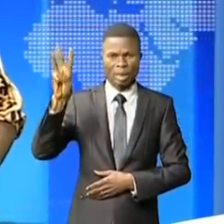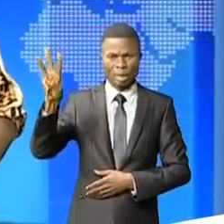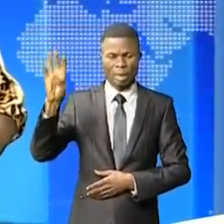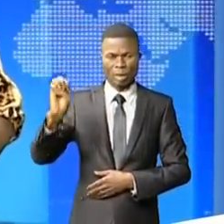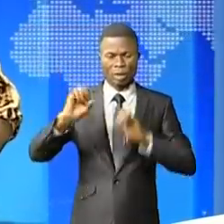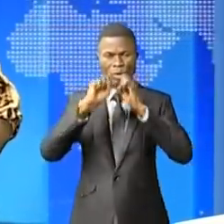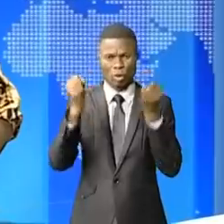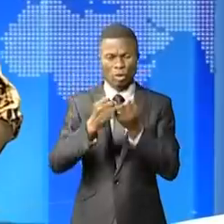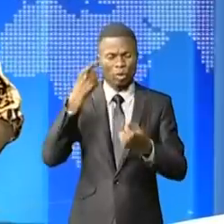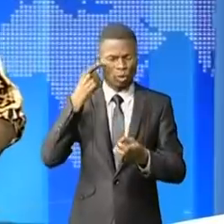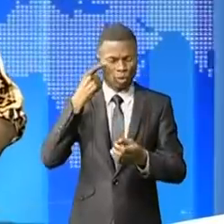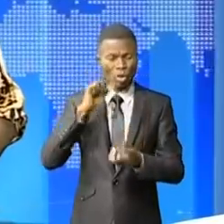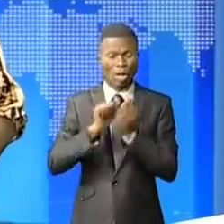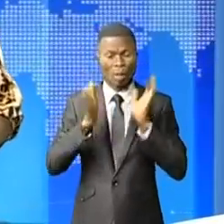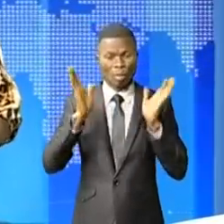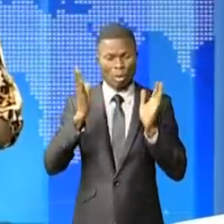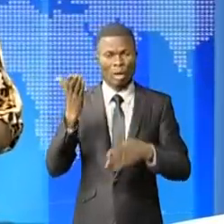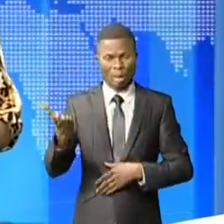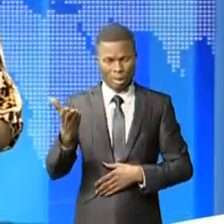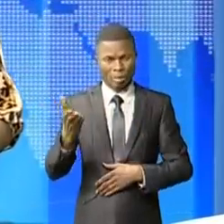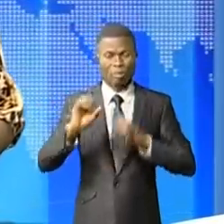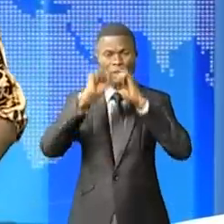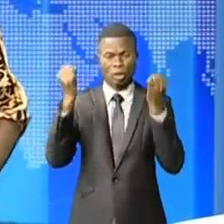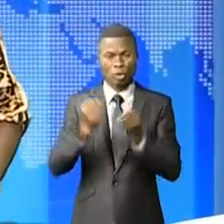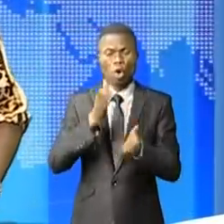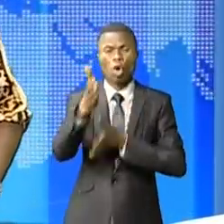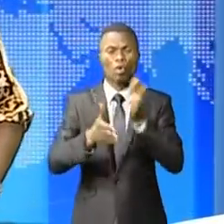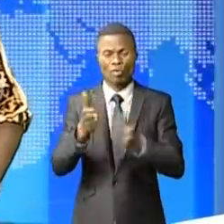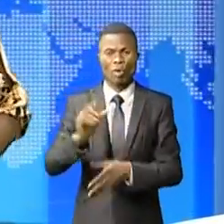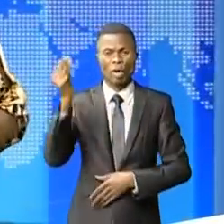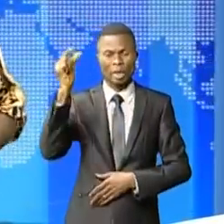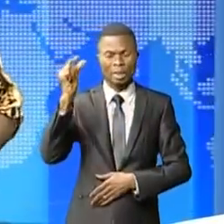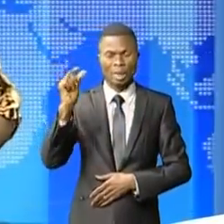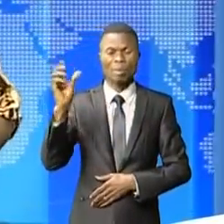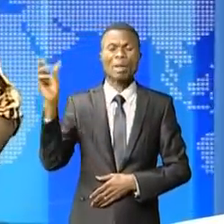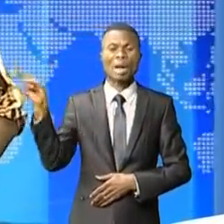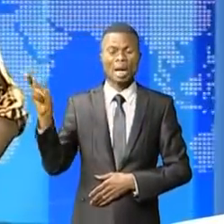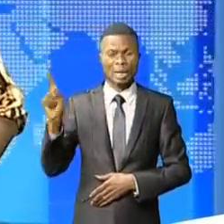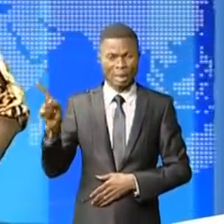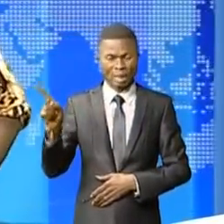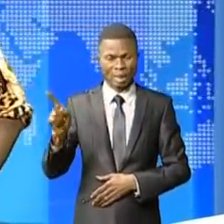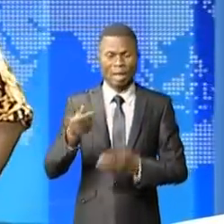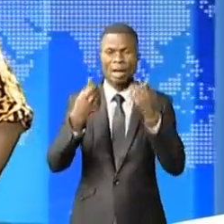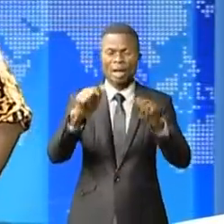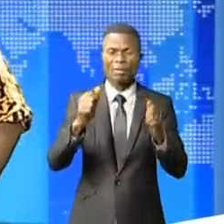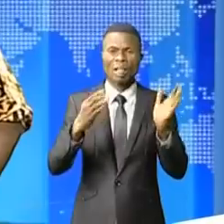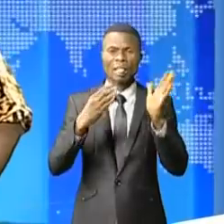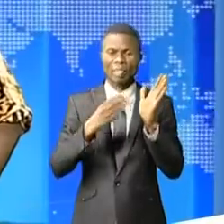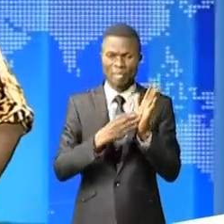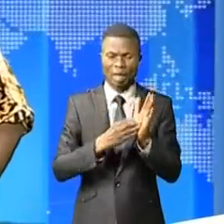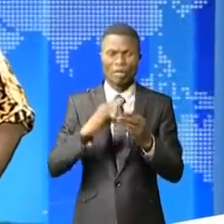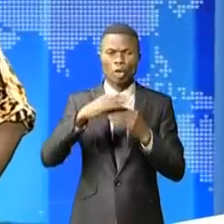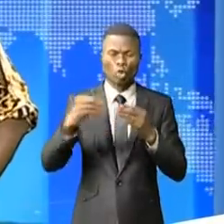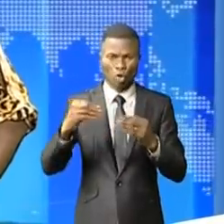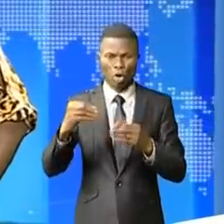Sassim fait polémique. Cette société vaut le diamant du Kassaï à un prix dérisoire, soit 9 dollars le carat, au